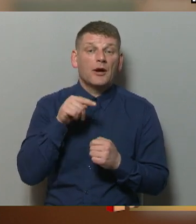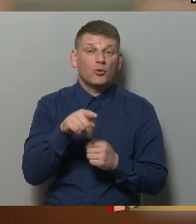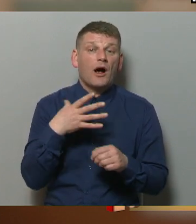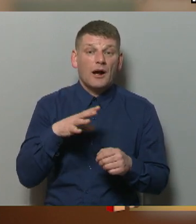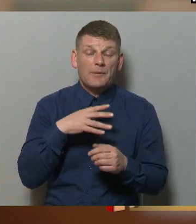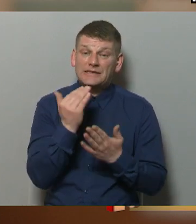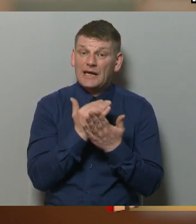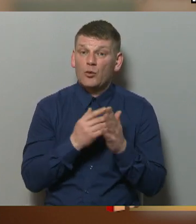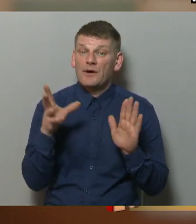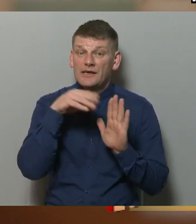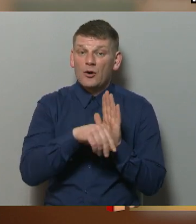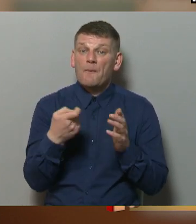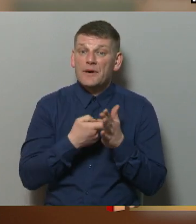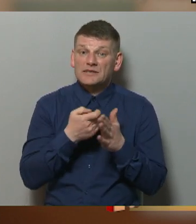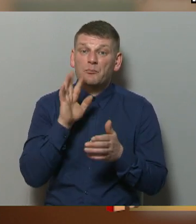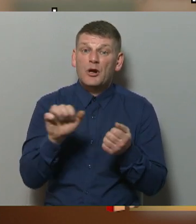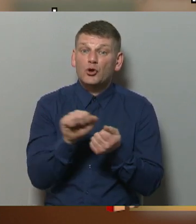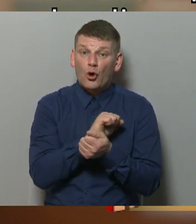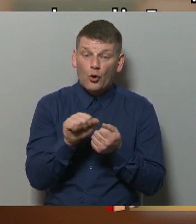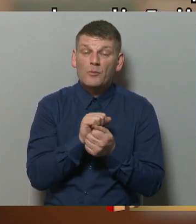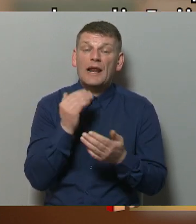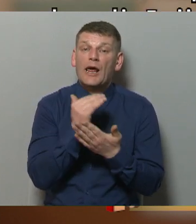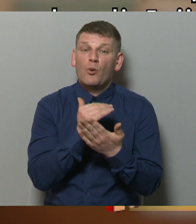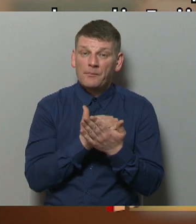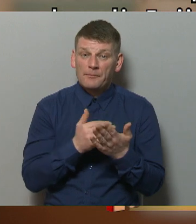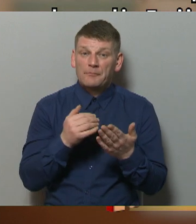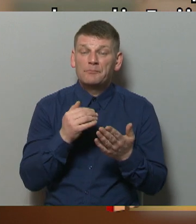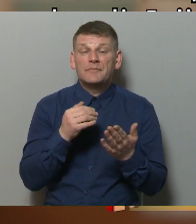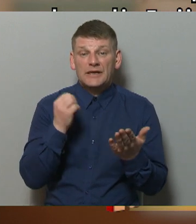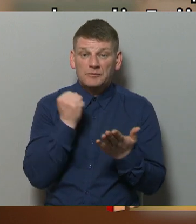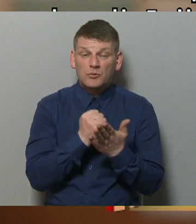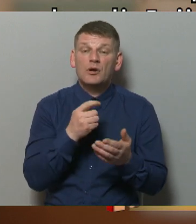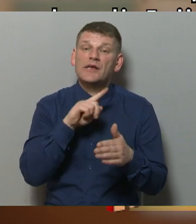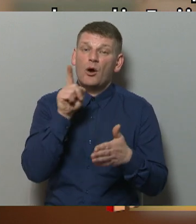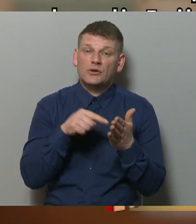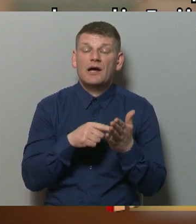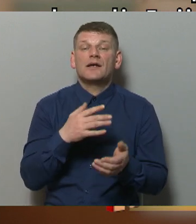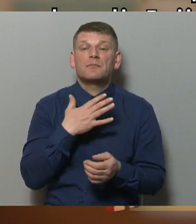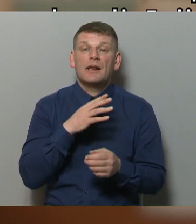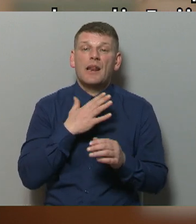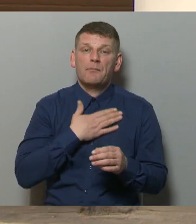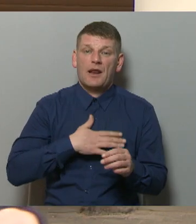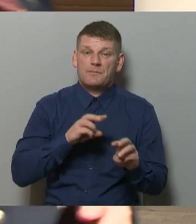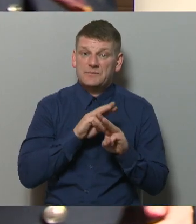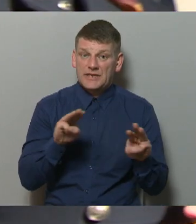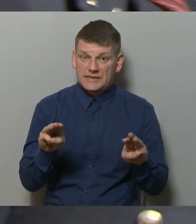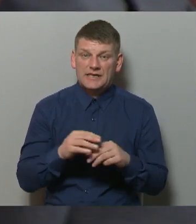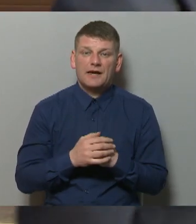kāpēc likumā ir iekļautas prasības par dokumentu legalizāciju, lūdzu jautājiet labklājības ministrijai.